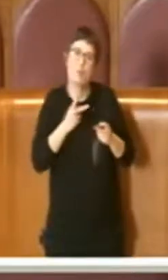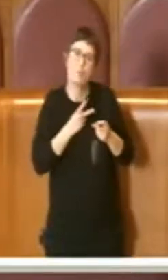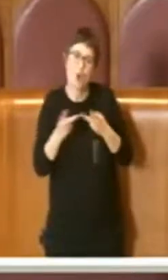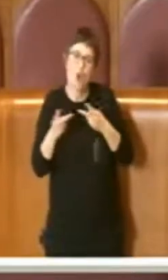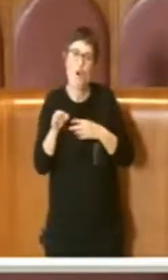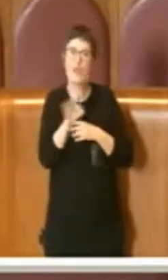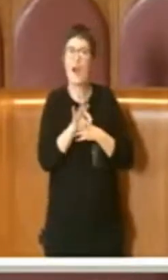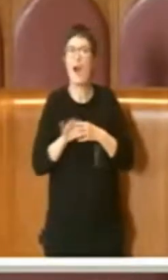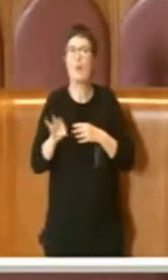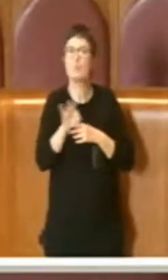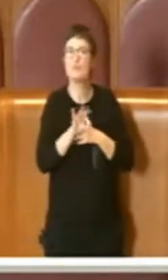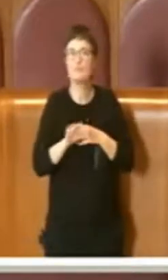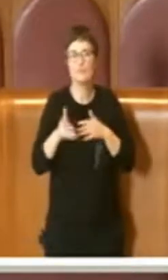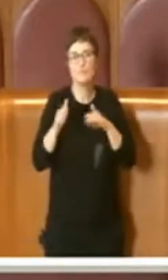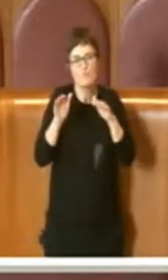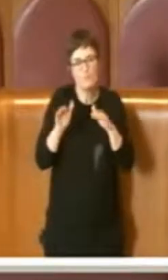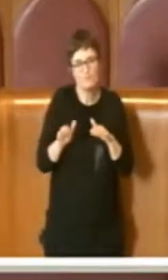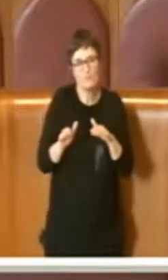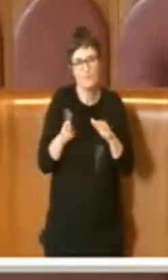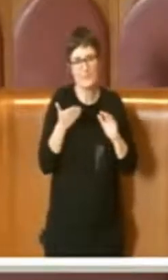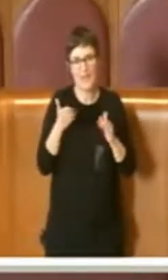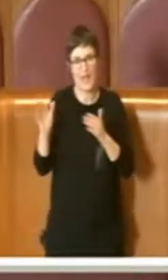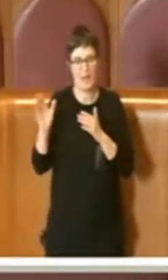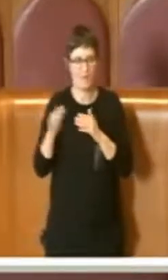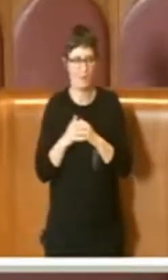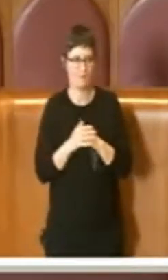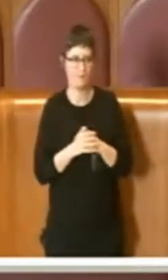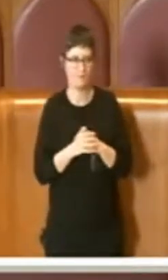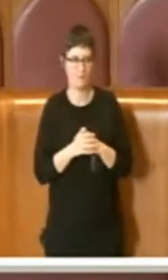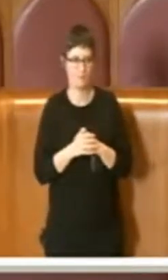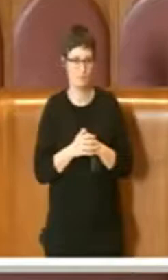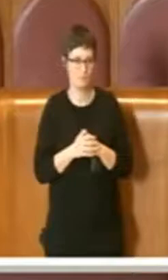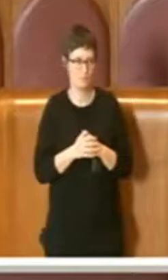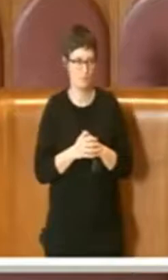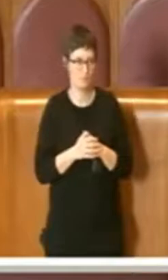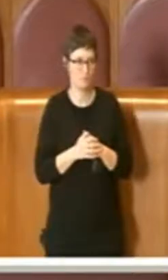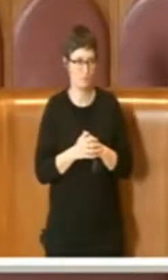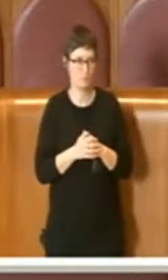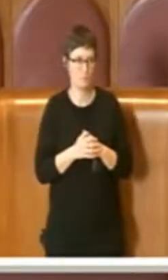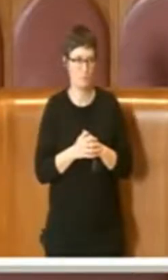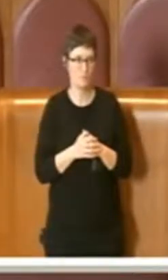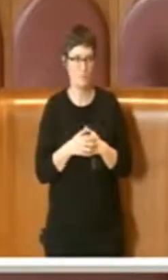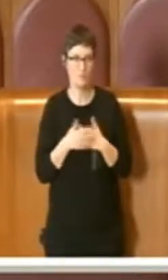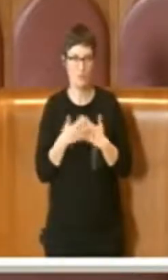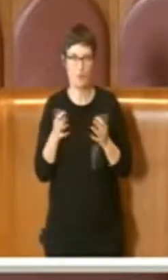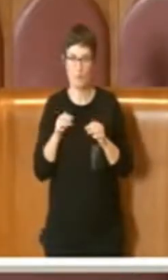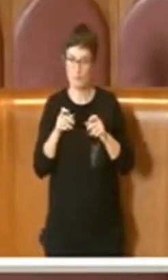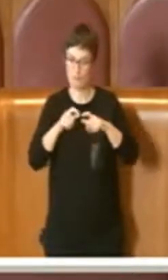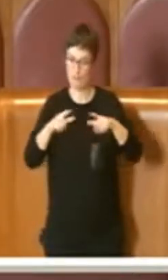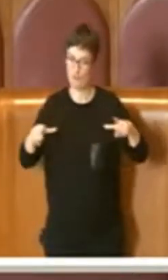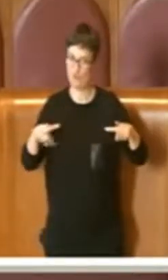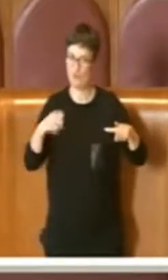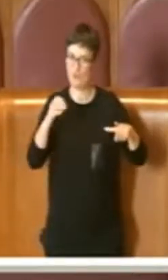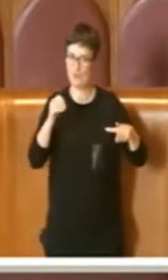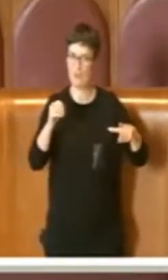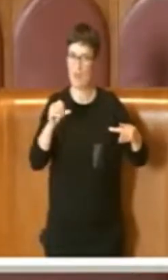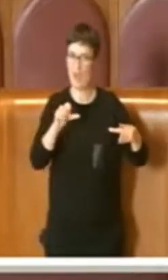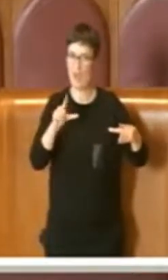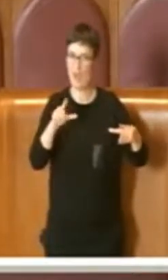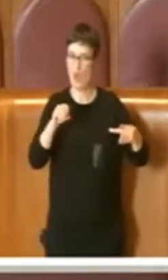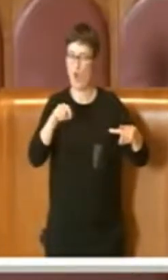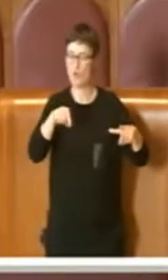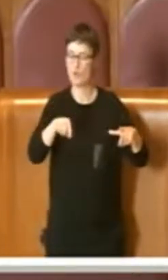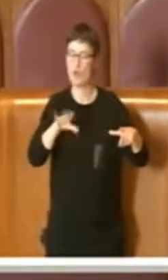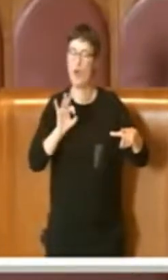insetti. Si è creato perciò, all'interno di questa città importante, si è creata